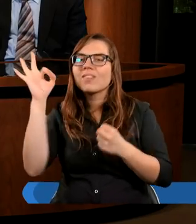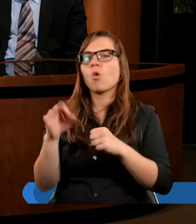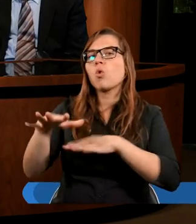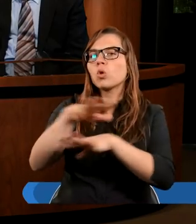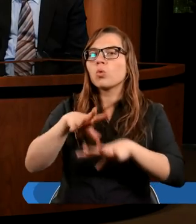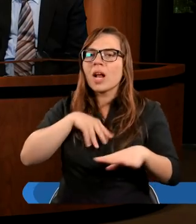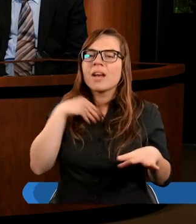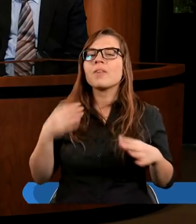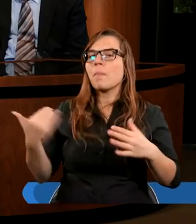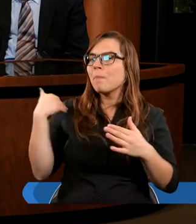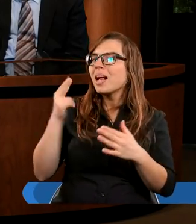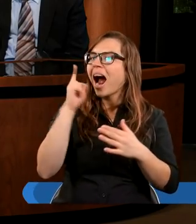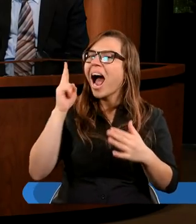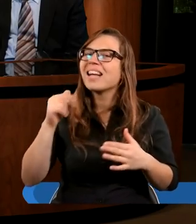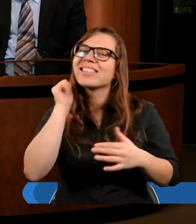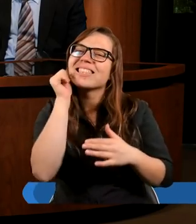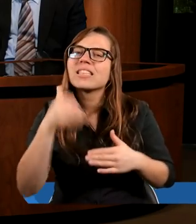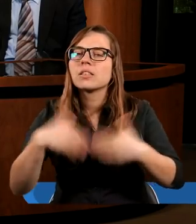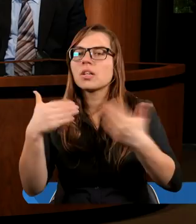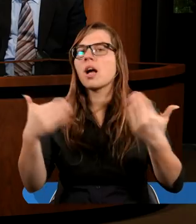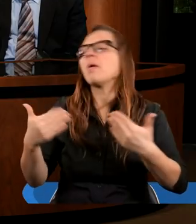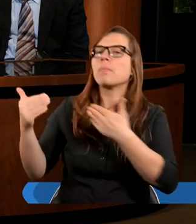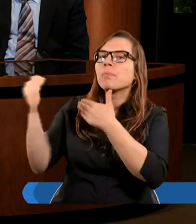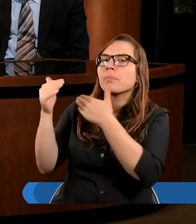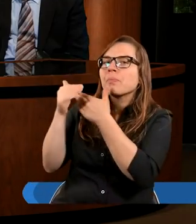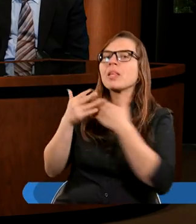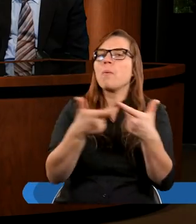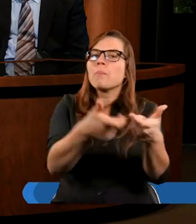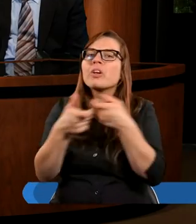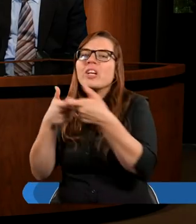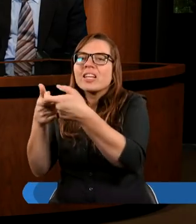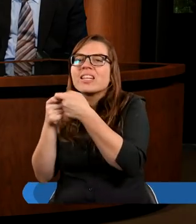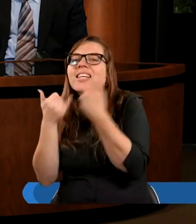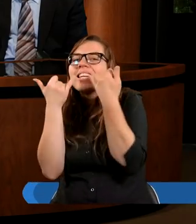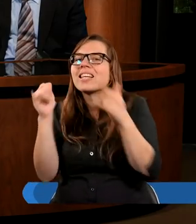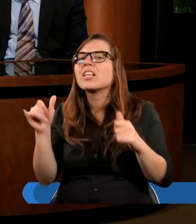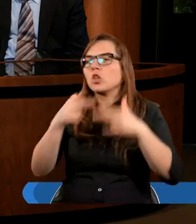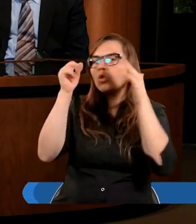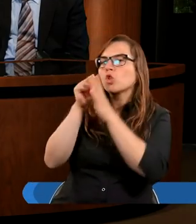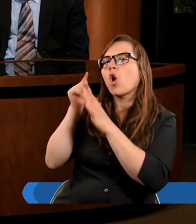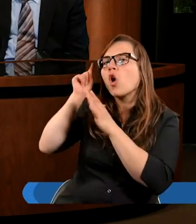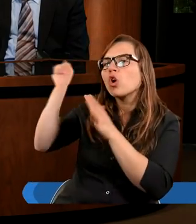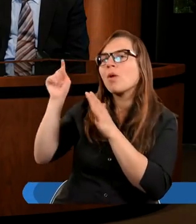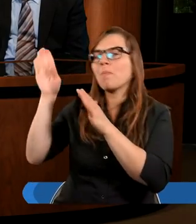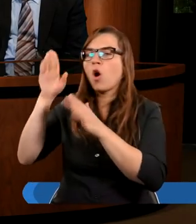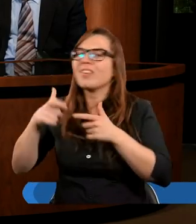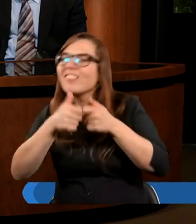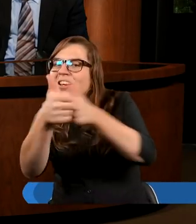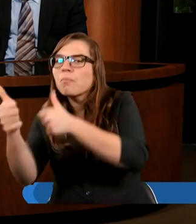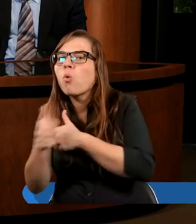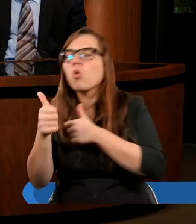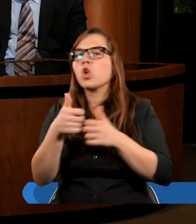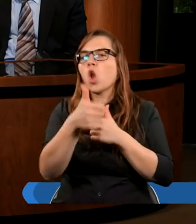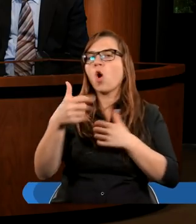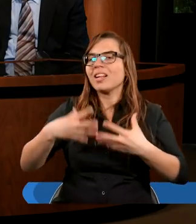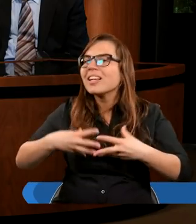mogli każdego dnia kroczyć i przyciągać innych do tej wspólnoty, aby Twój Kościół i